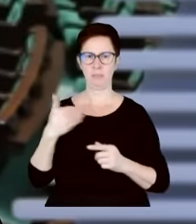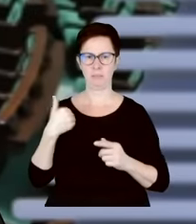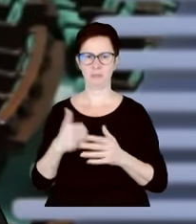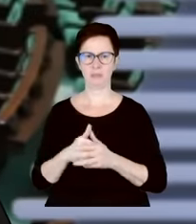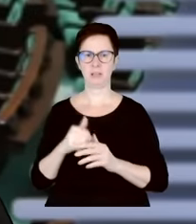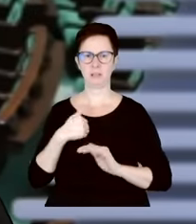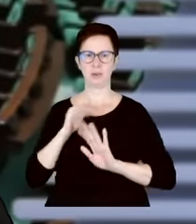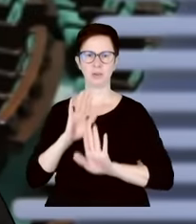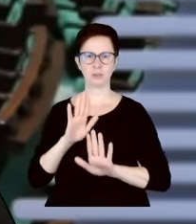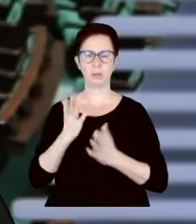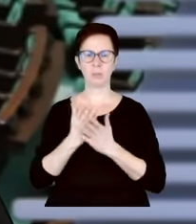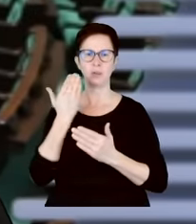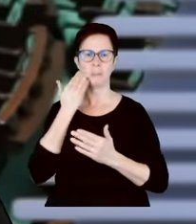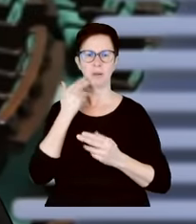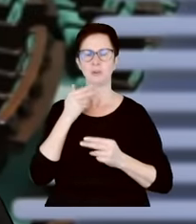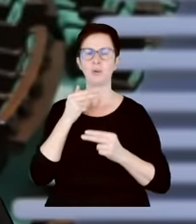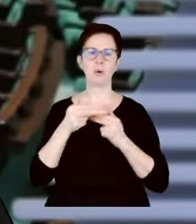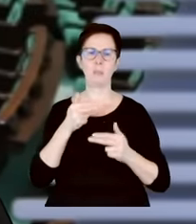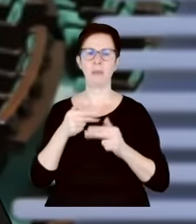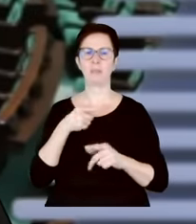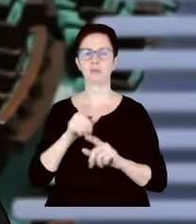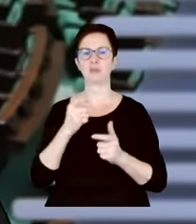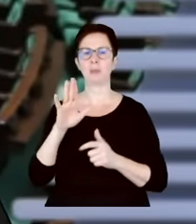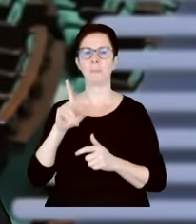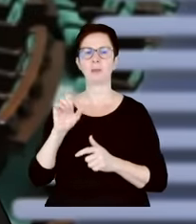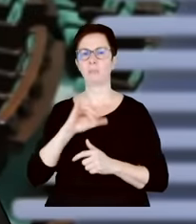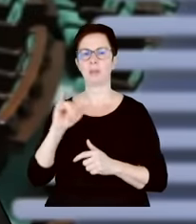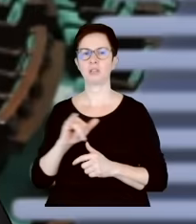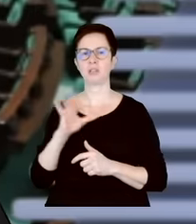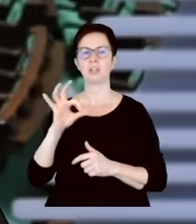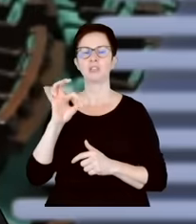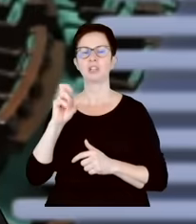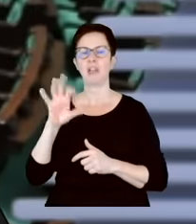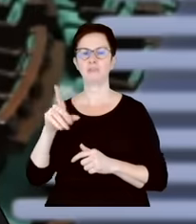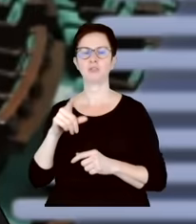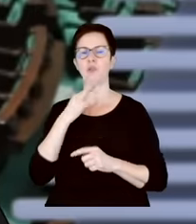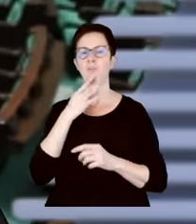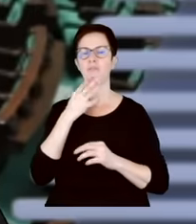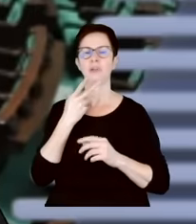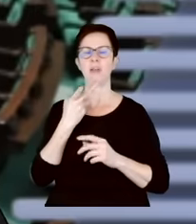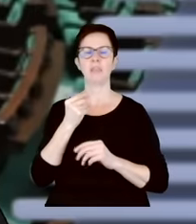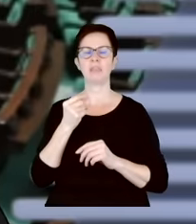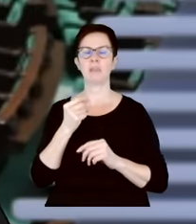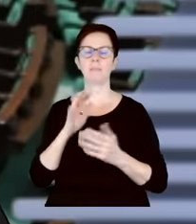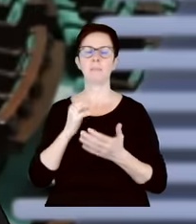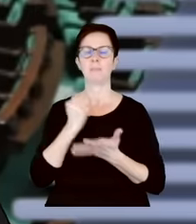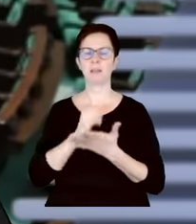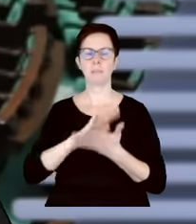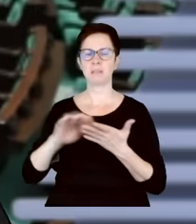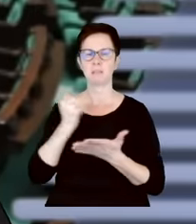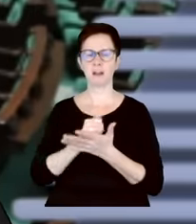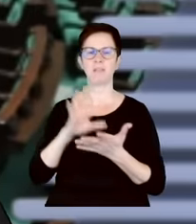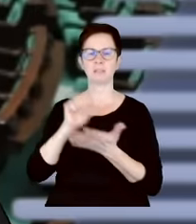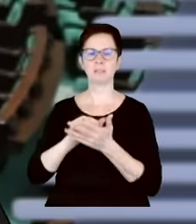żeby pani skomentowała teraz to, że Bartłomiej Sienkiewicz uzasadniając nielegalne przejęcie mediów publicznych odwołuje się do świętej